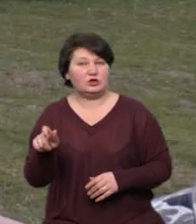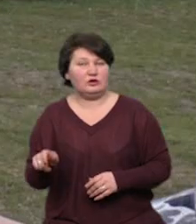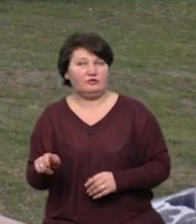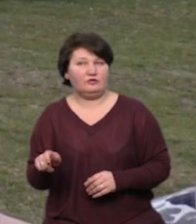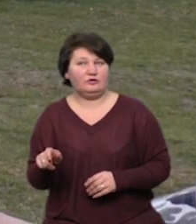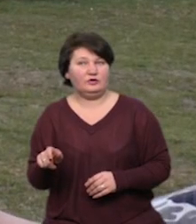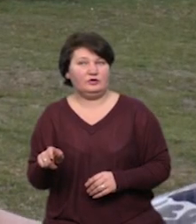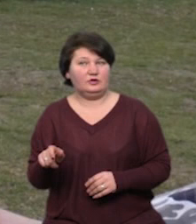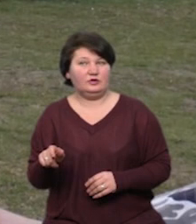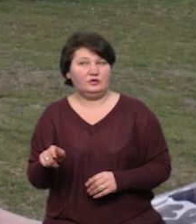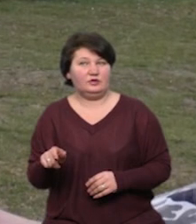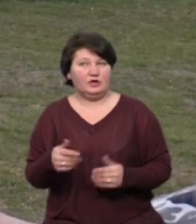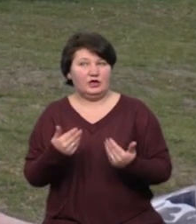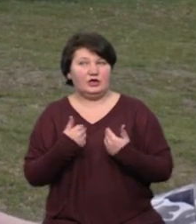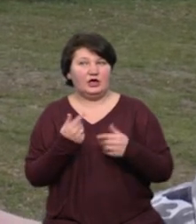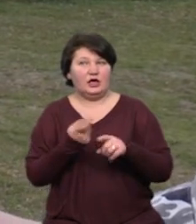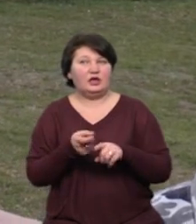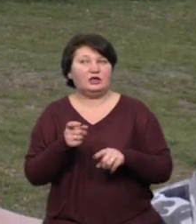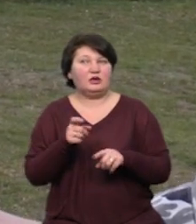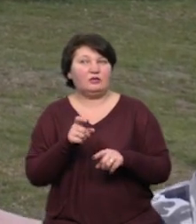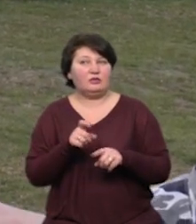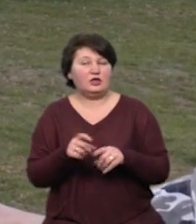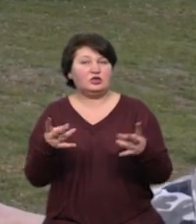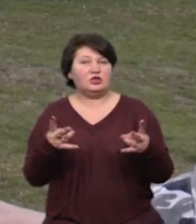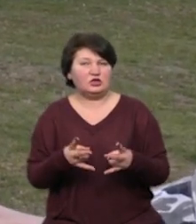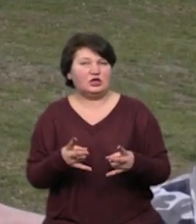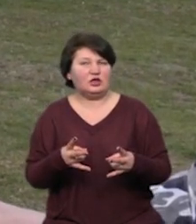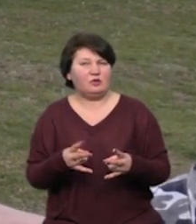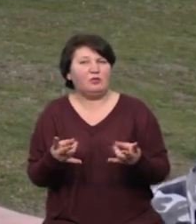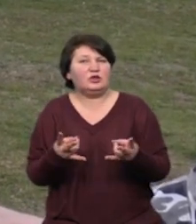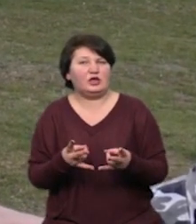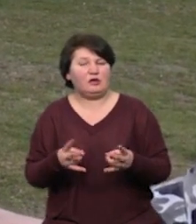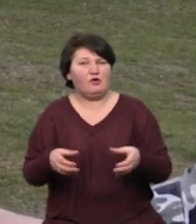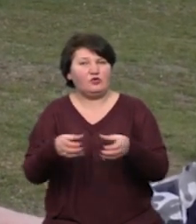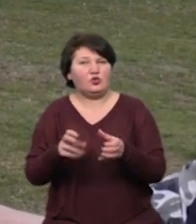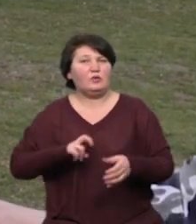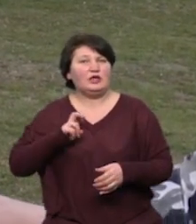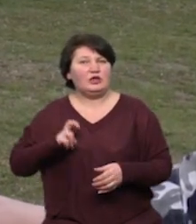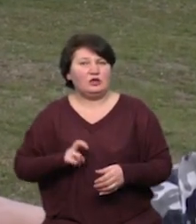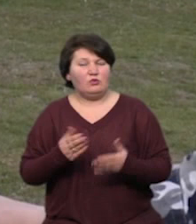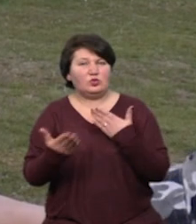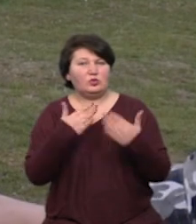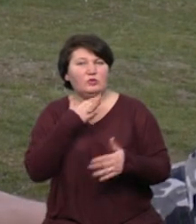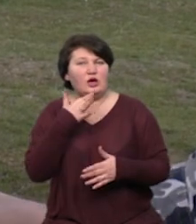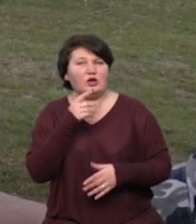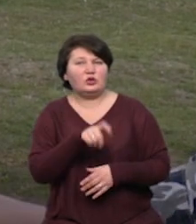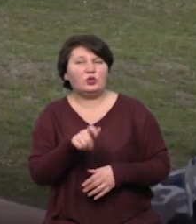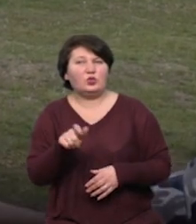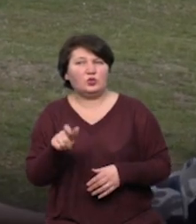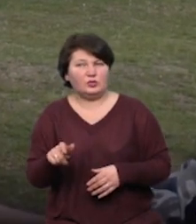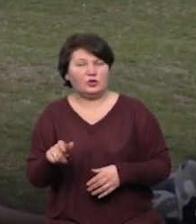Ці люди є найбільше в групі ризику, адже вони контактують з великою кількістю людей в будь-якому випадку,